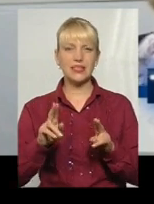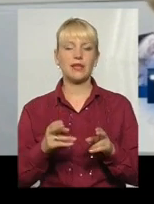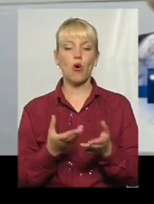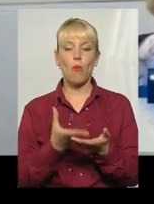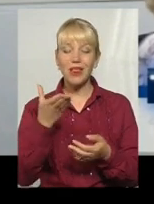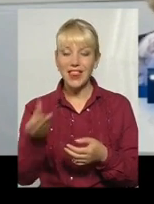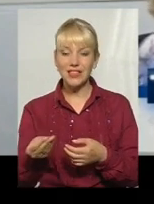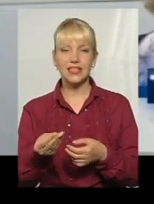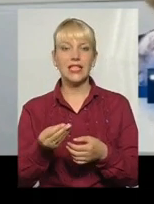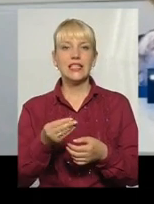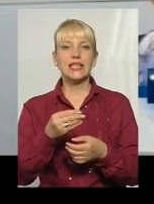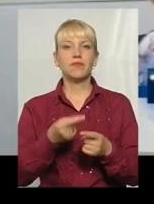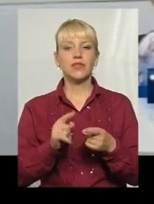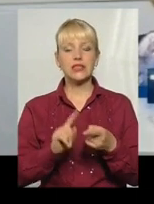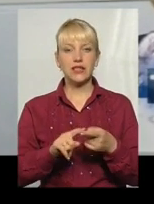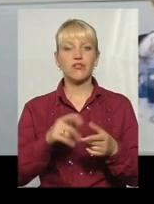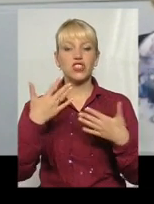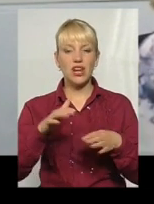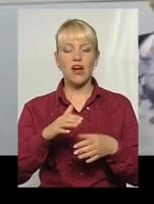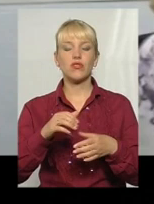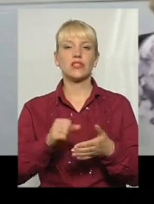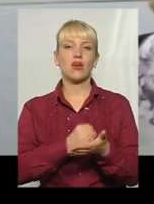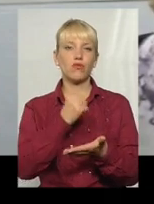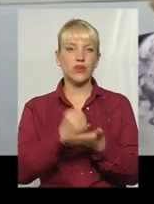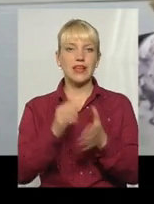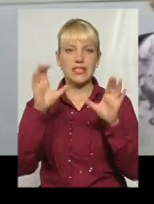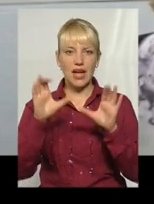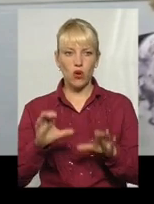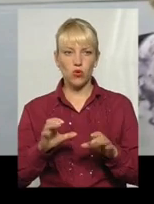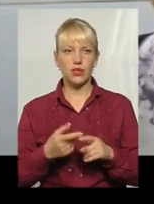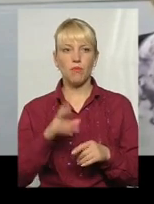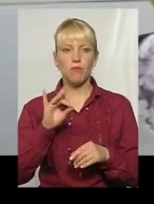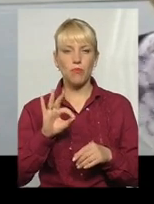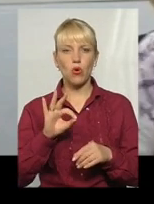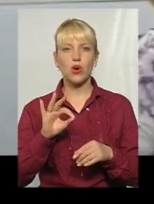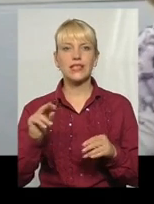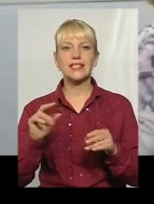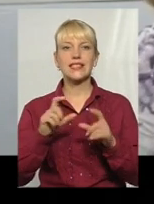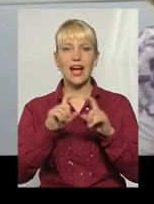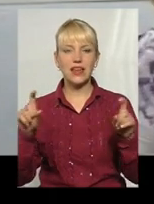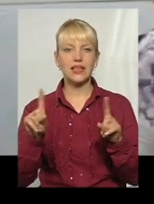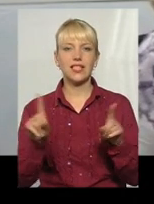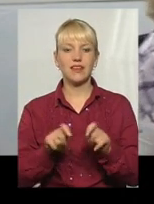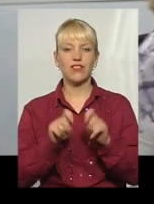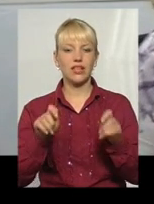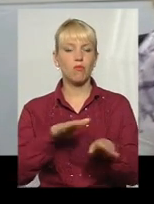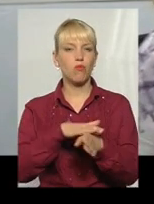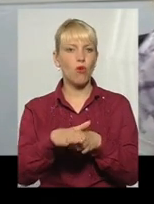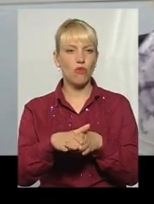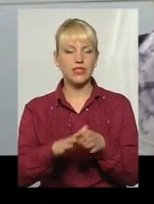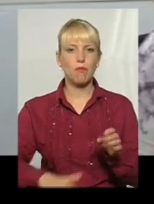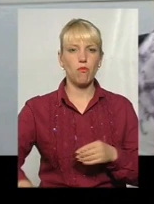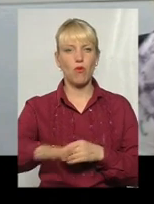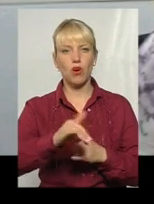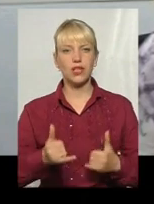законі. В законі, який проголосовано парламентом, закон про автономізацію лікувальних закладів, який відкрив повністю все поле для